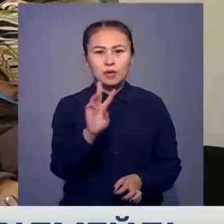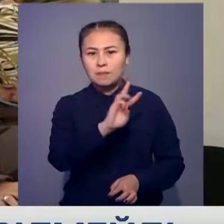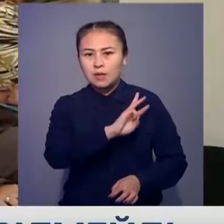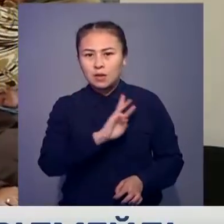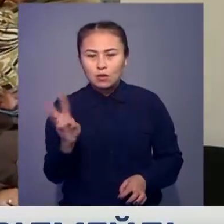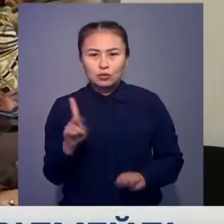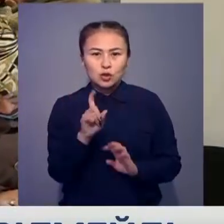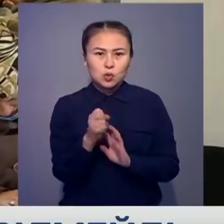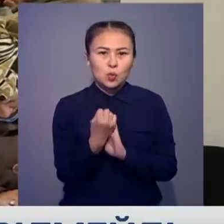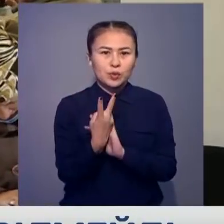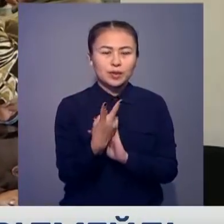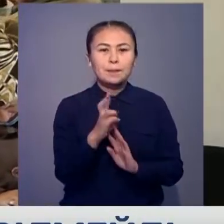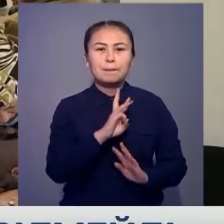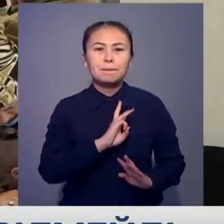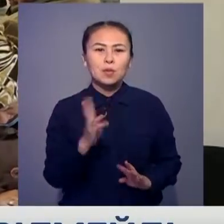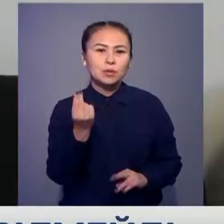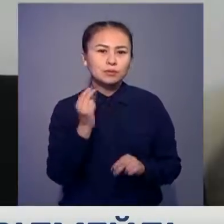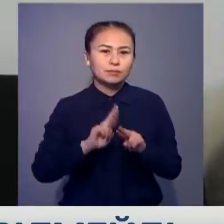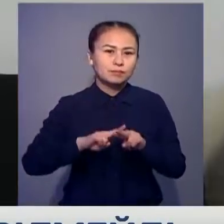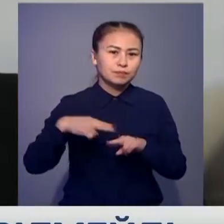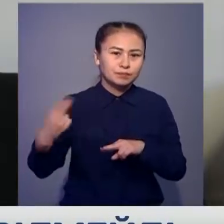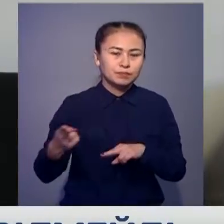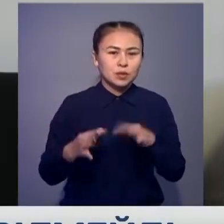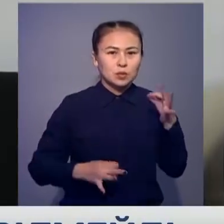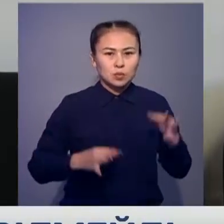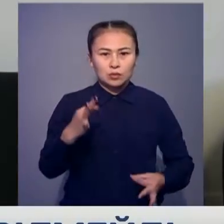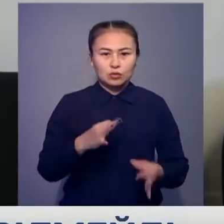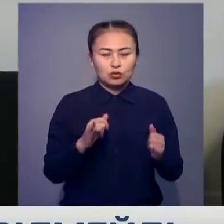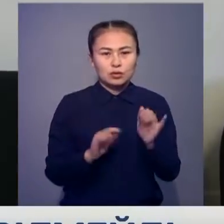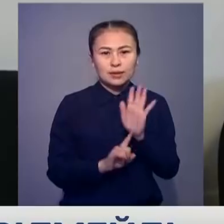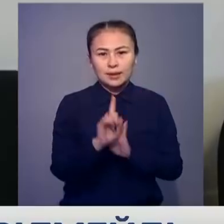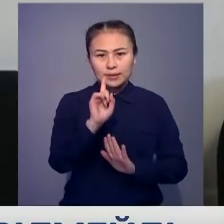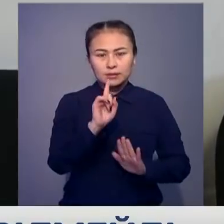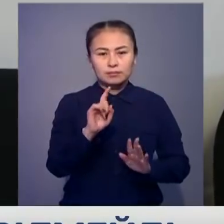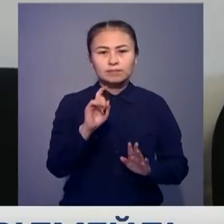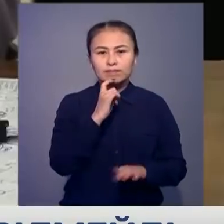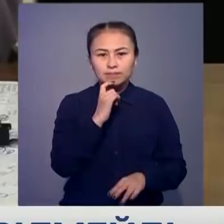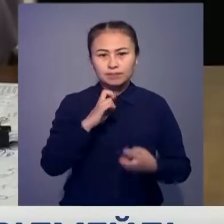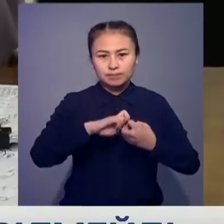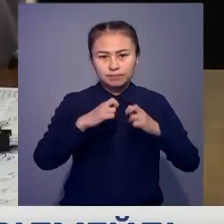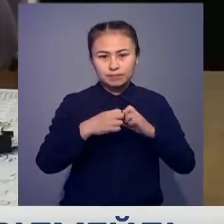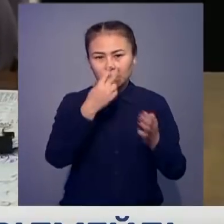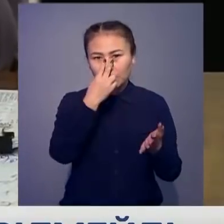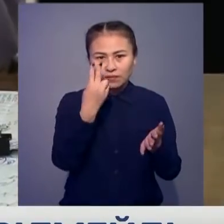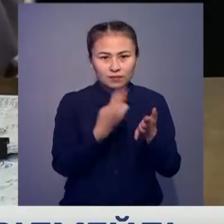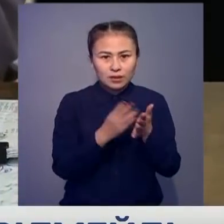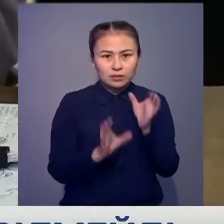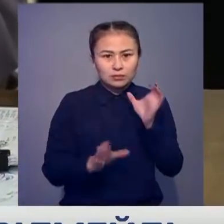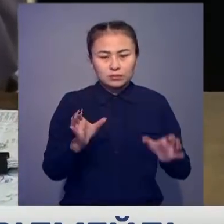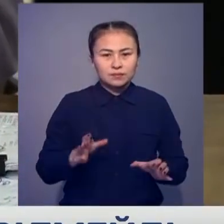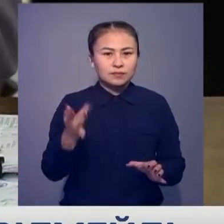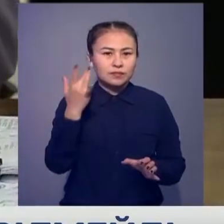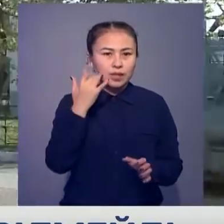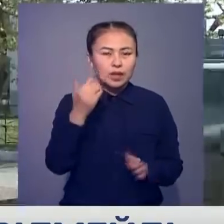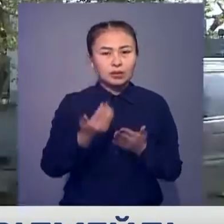112 миллион тенге қарсызды қайтару мен сот орындаушылары шолдануды. Осы қиындықтарға ғарамастан шақарға жылу жылдағыдан